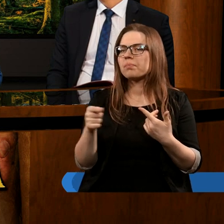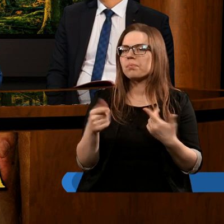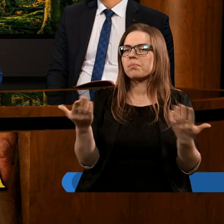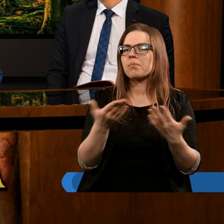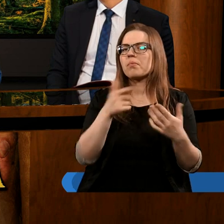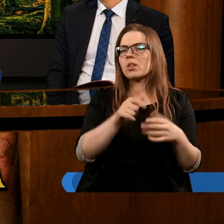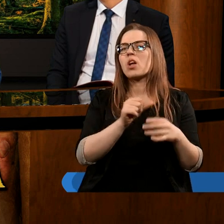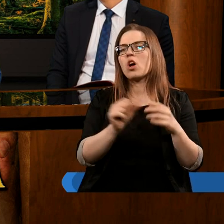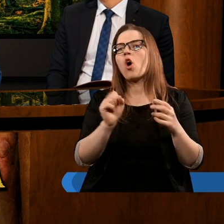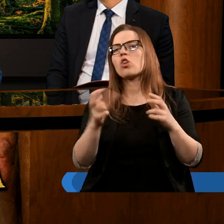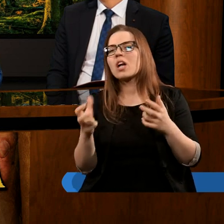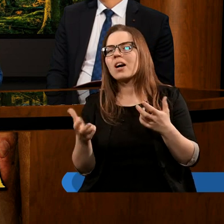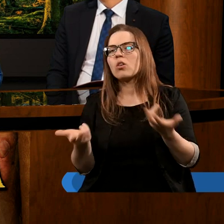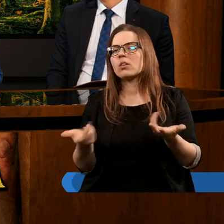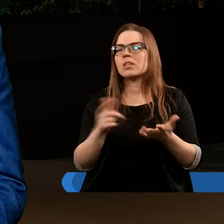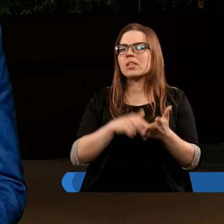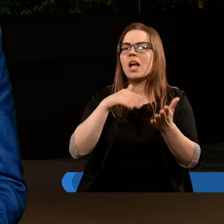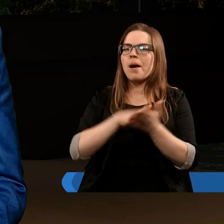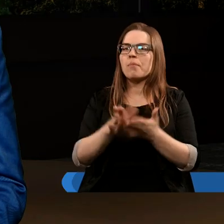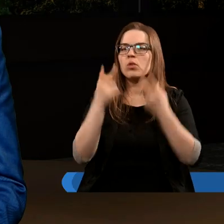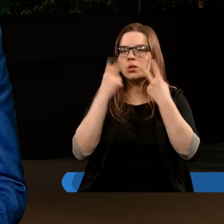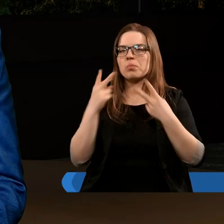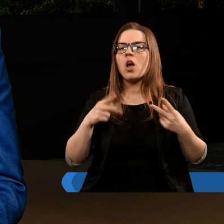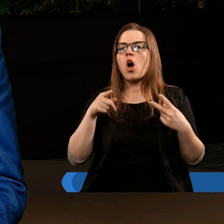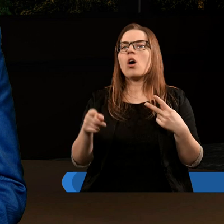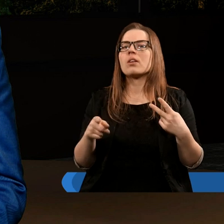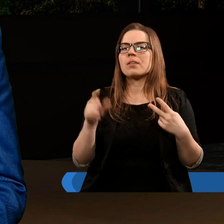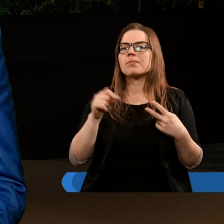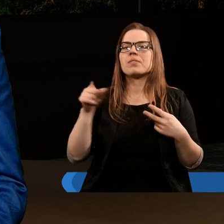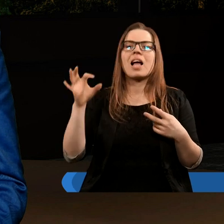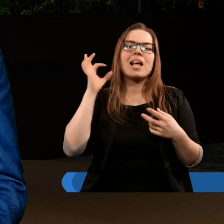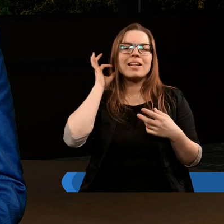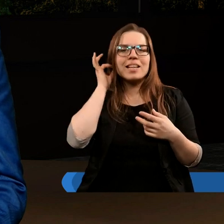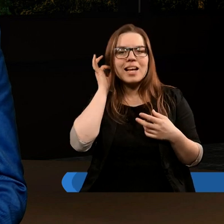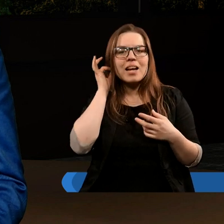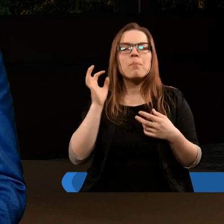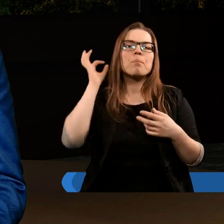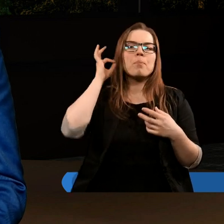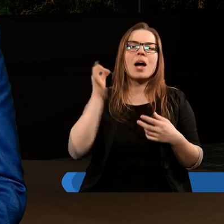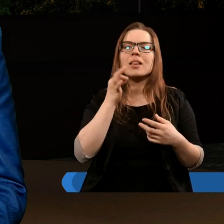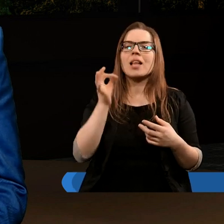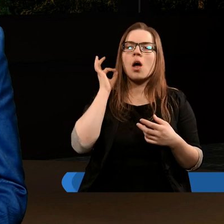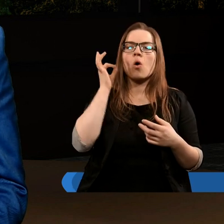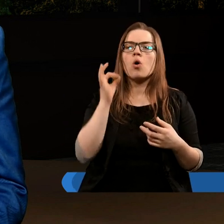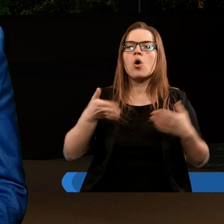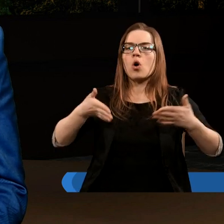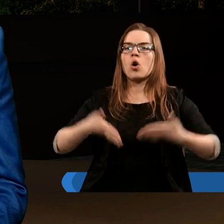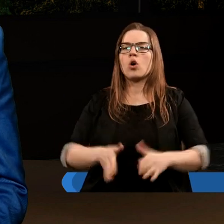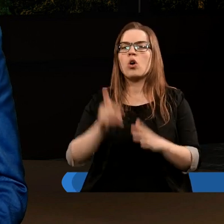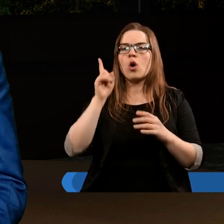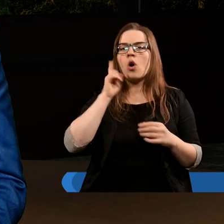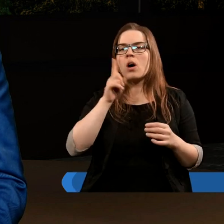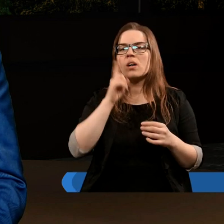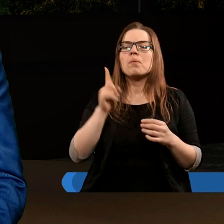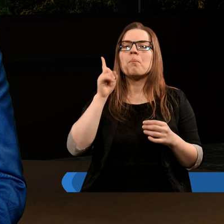czy pozostała od czego? Na początku przeczytaliśmy o tym, że ta niewiasta, panna, kobieta, rodzi